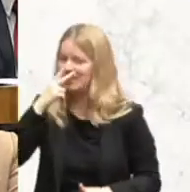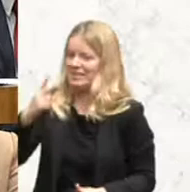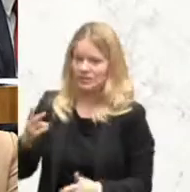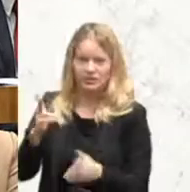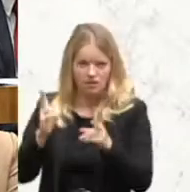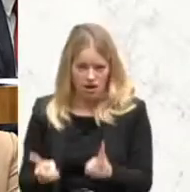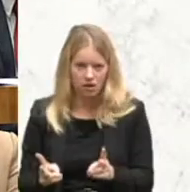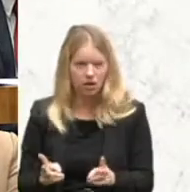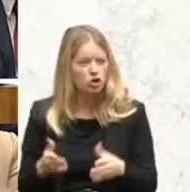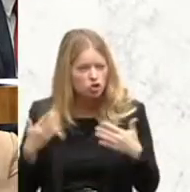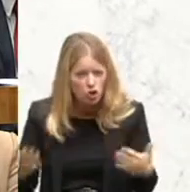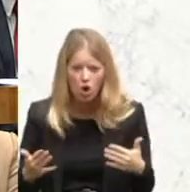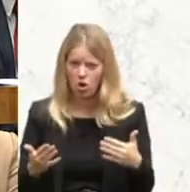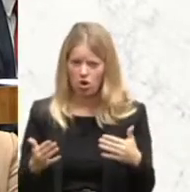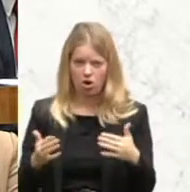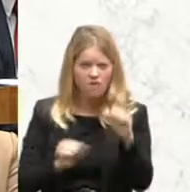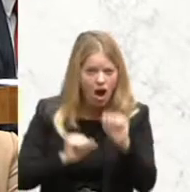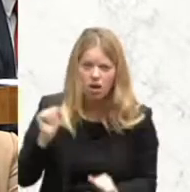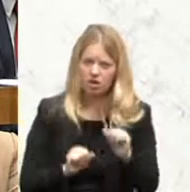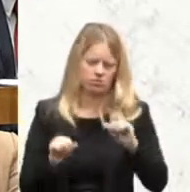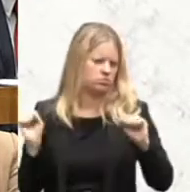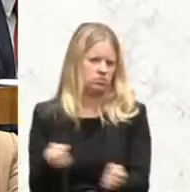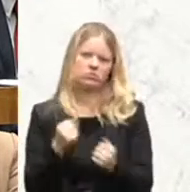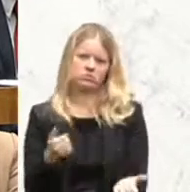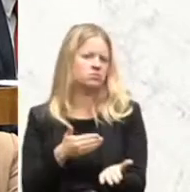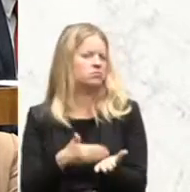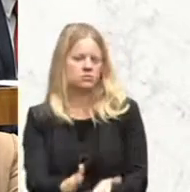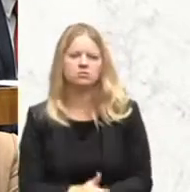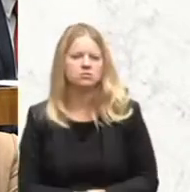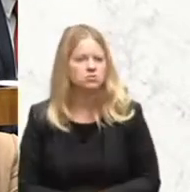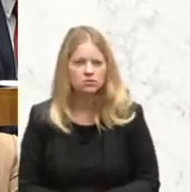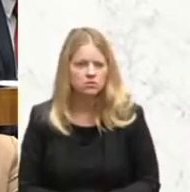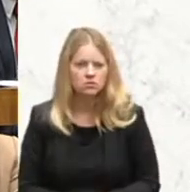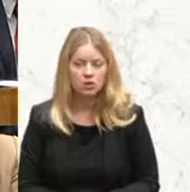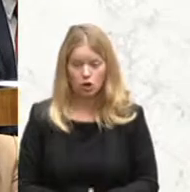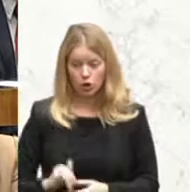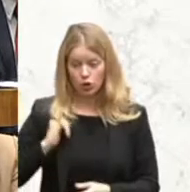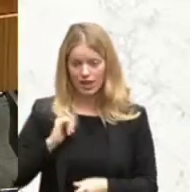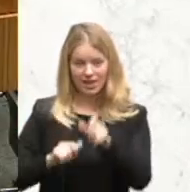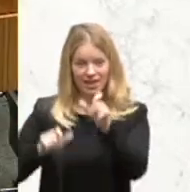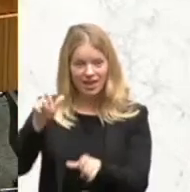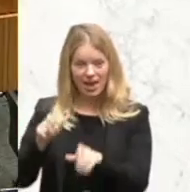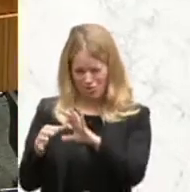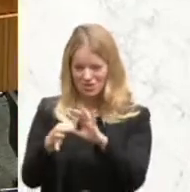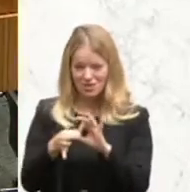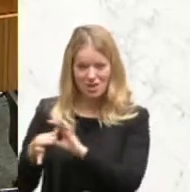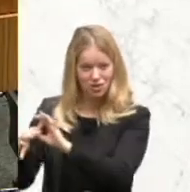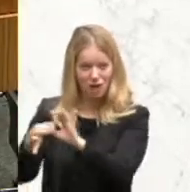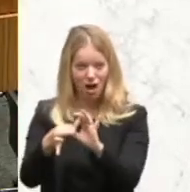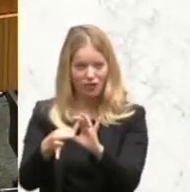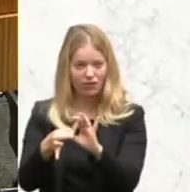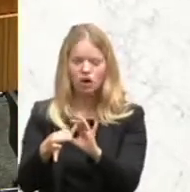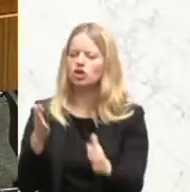selbstverständlich nicht sein. Und es kann nicht sein, dass Jugendliche aus dieser Gesellschaft radikalisiert werden,